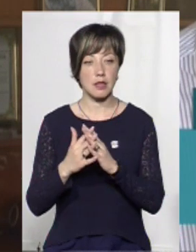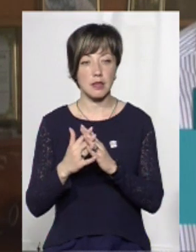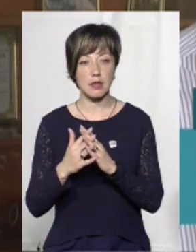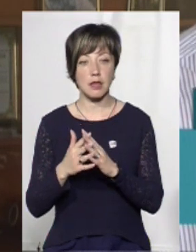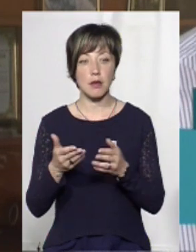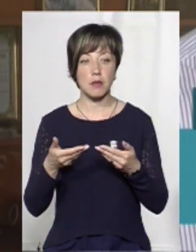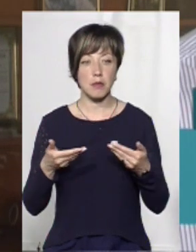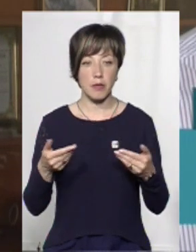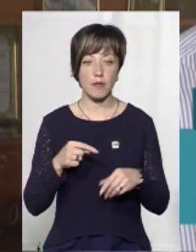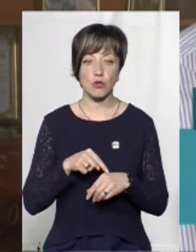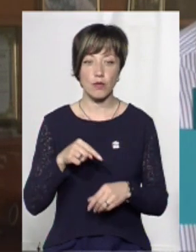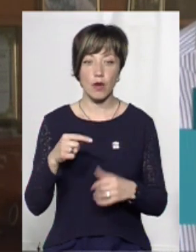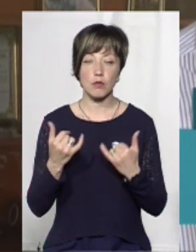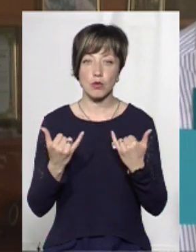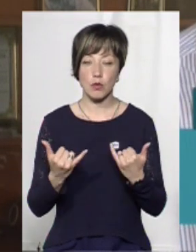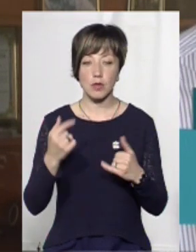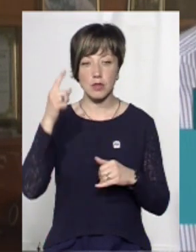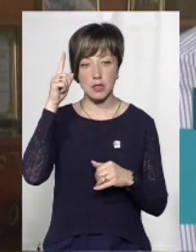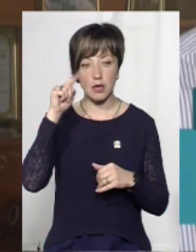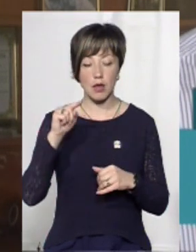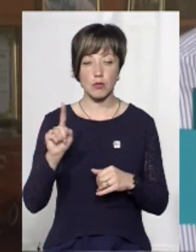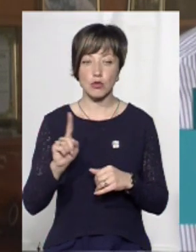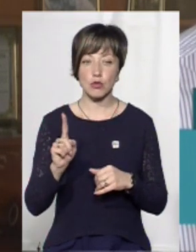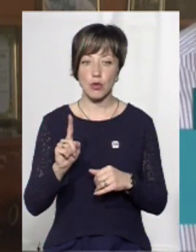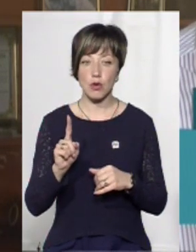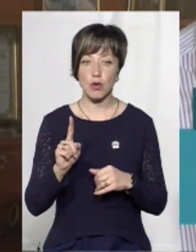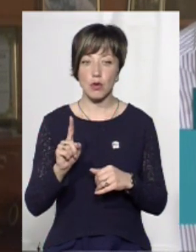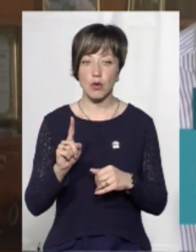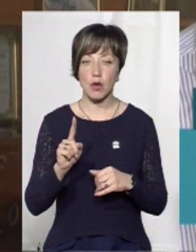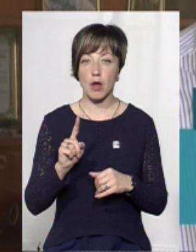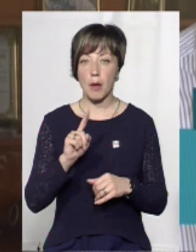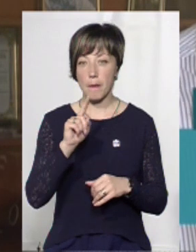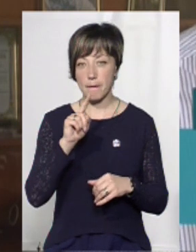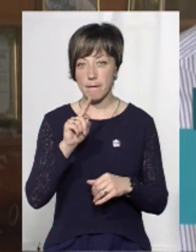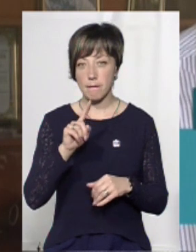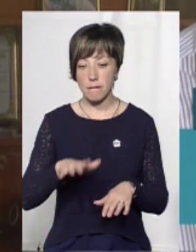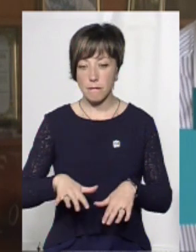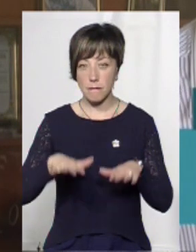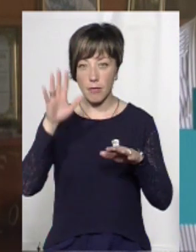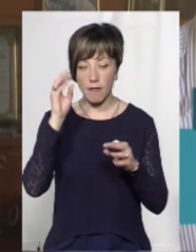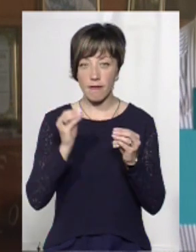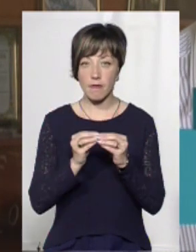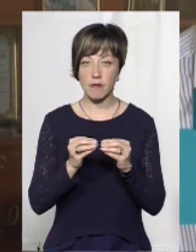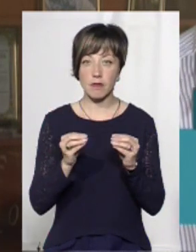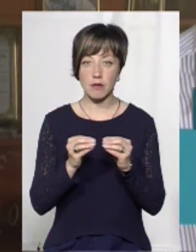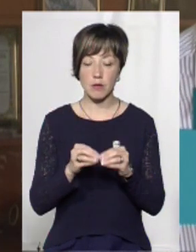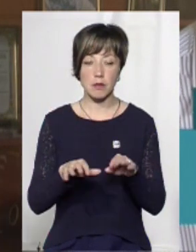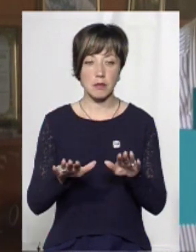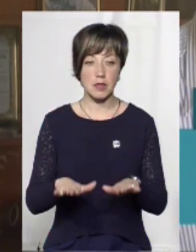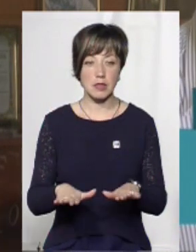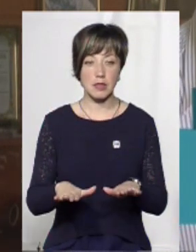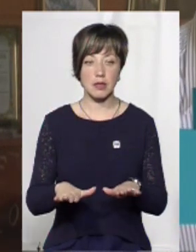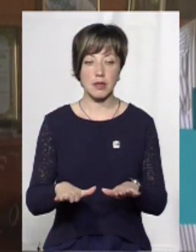Ми ж відчуваємо сьогодні, ми це знаємо, що під затоплення попадають одні і ті самі ділянки,